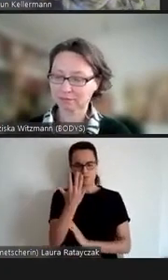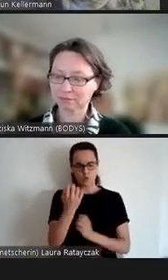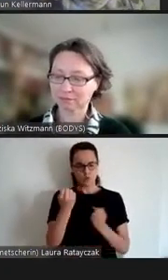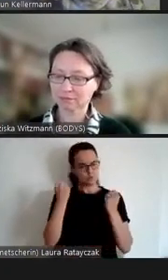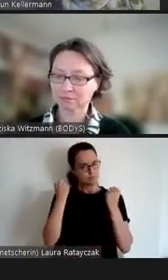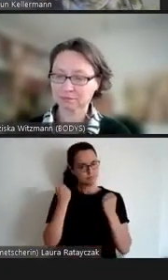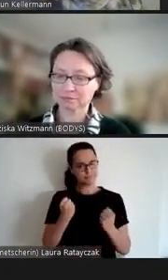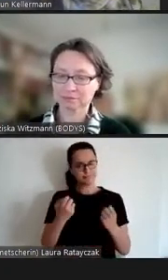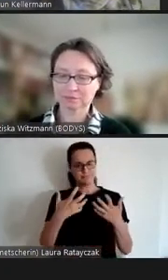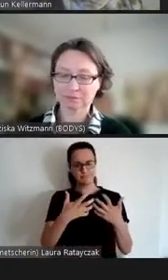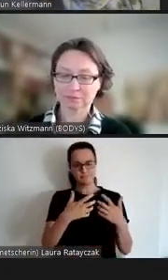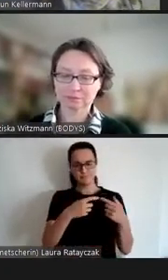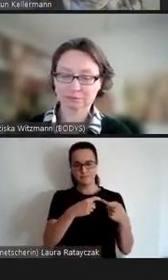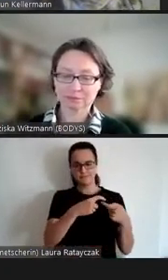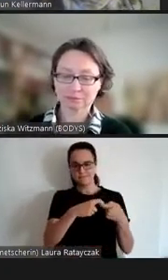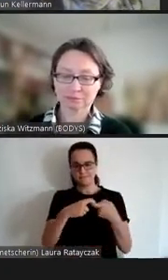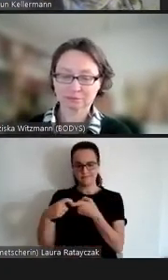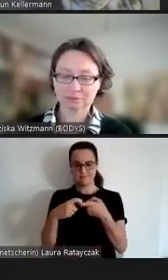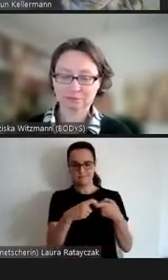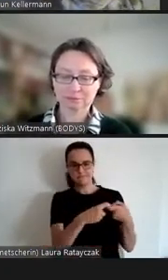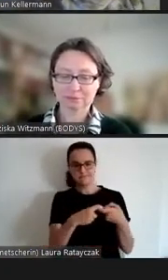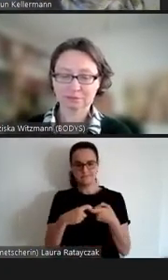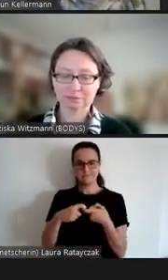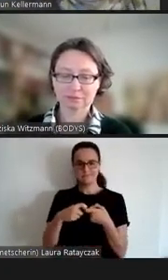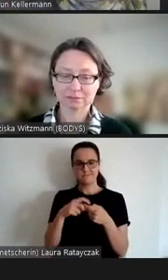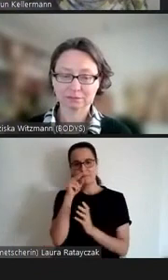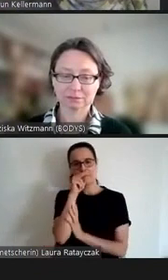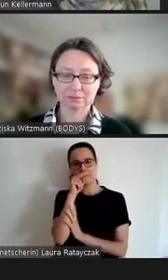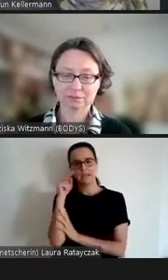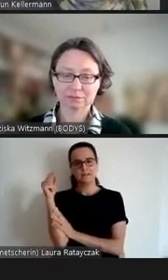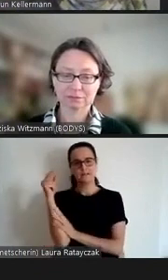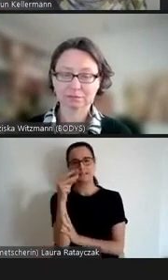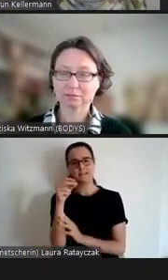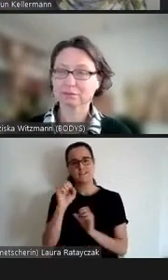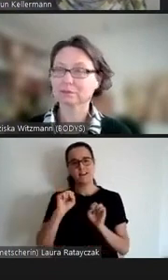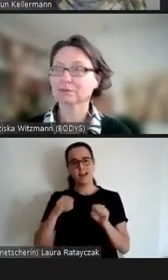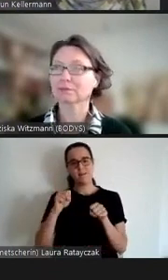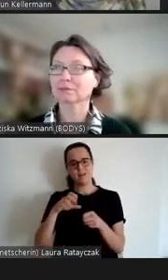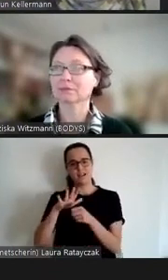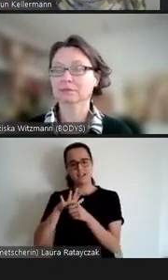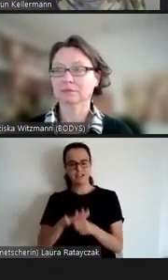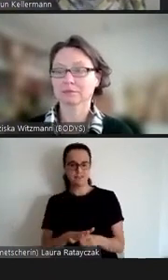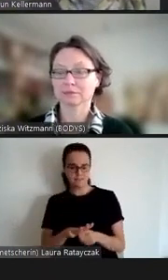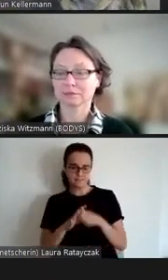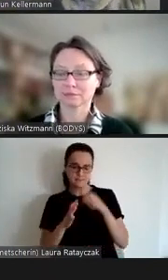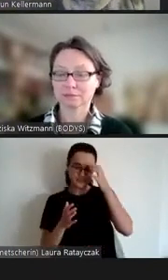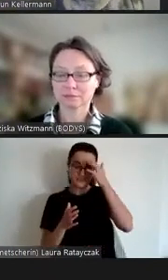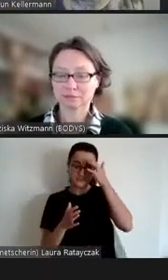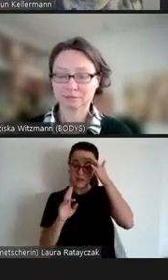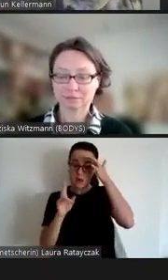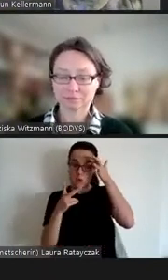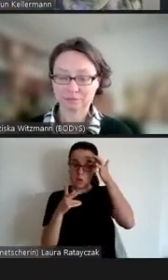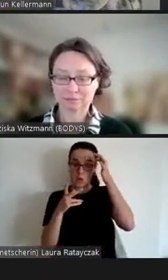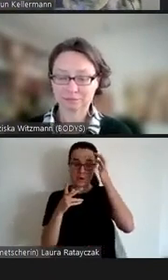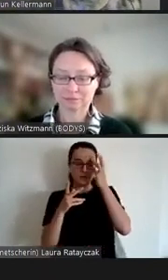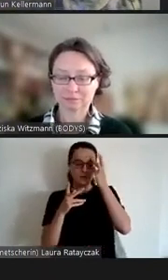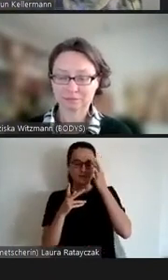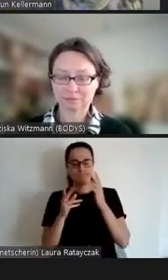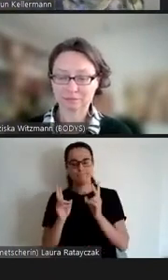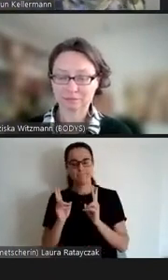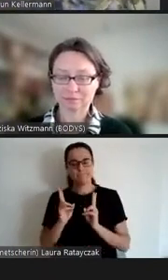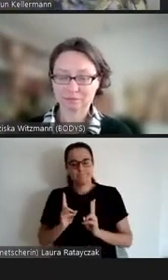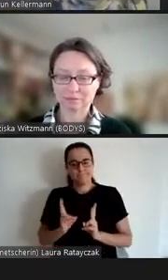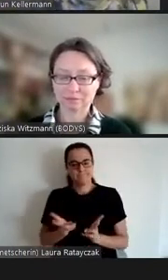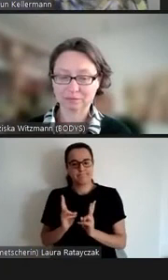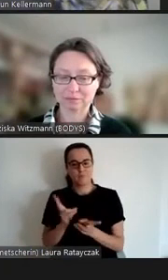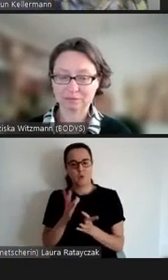einem ableistischen und heteronormativen Rahmen zu entsprechen